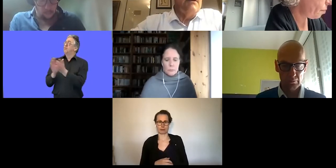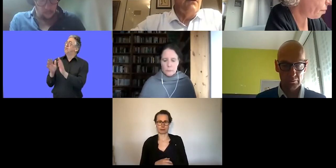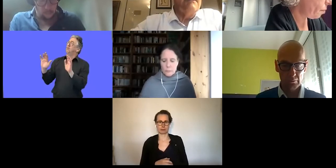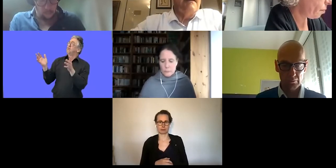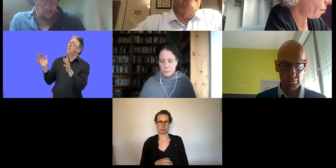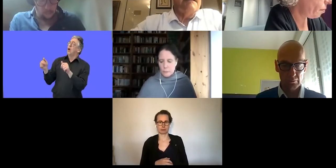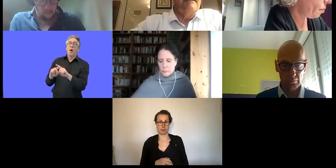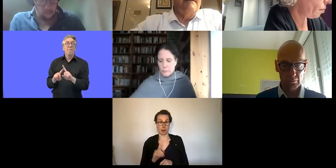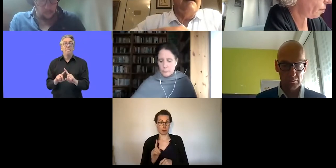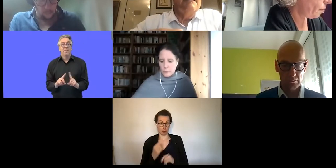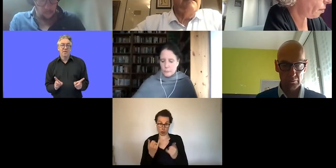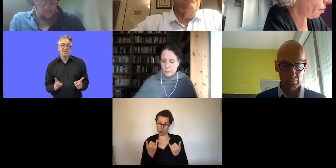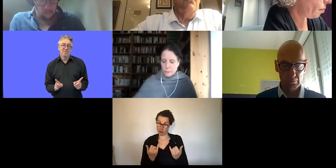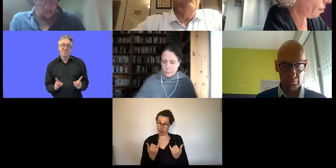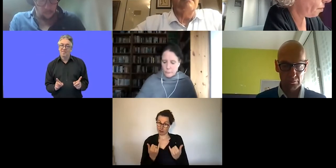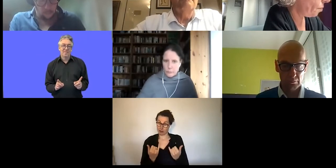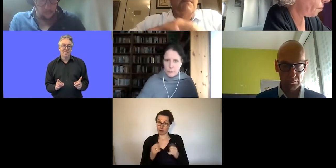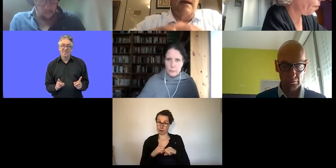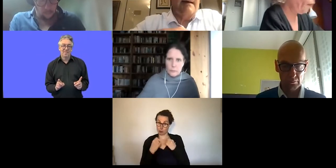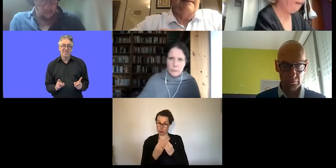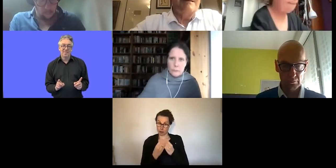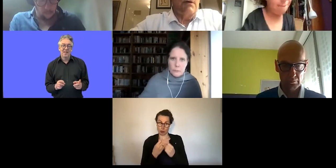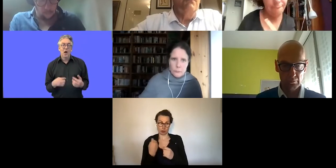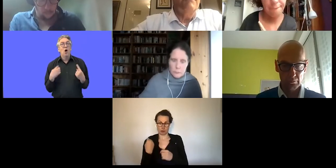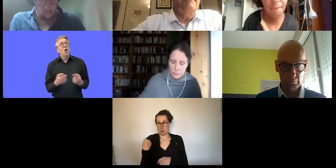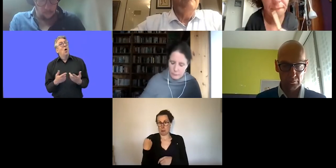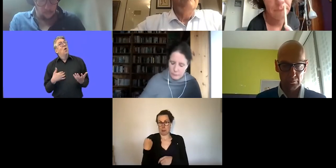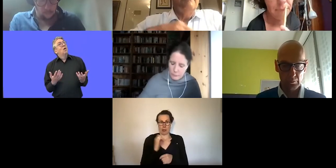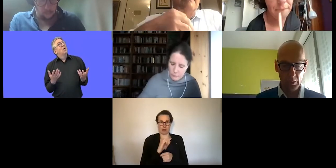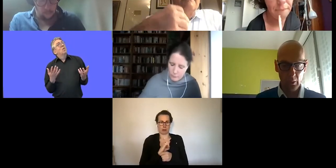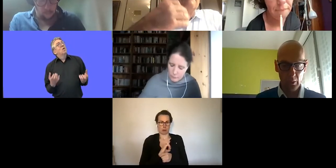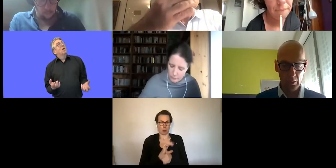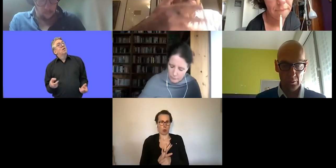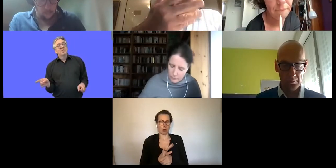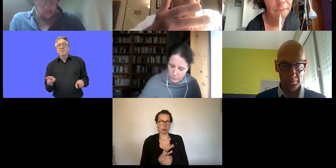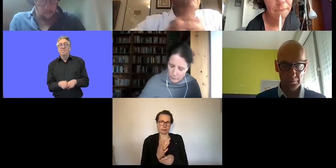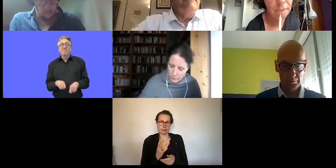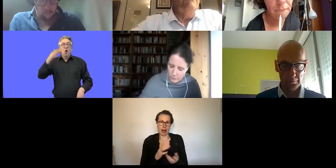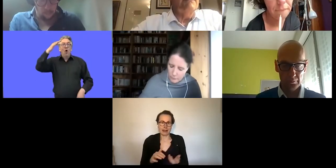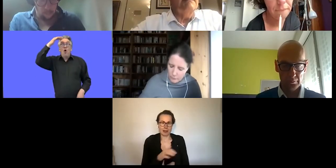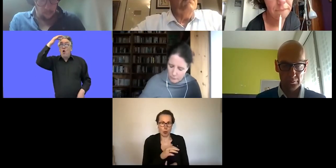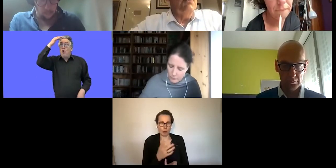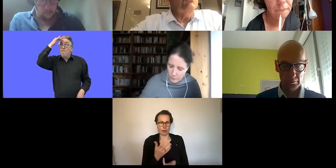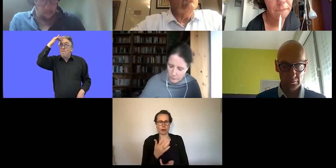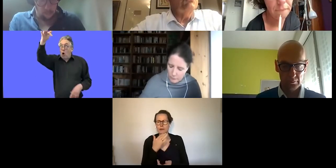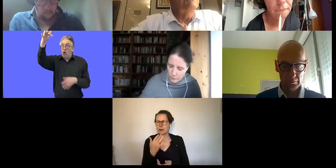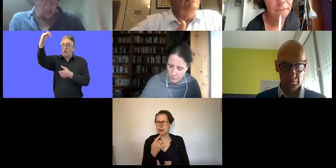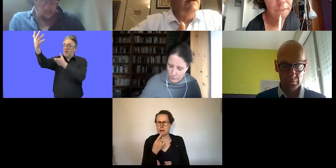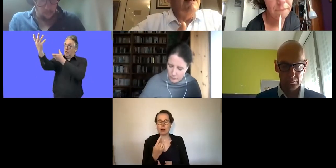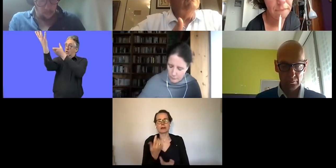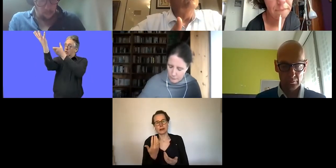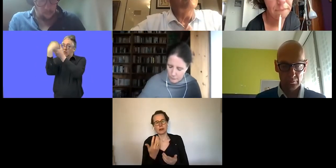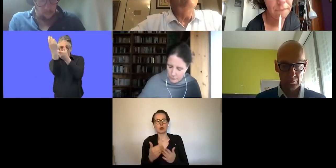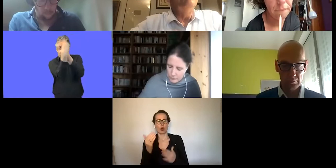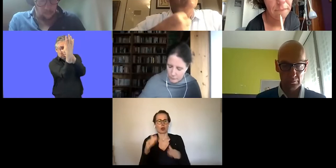Situation, in der wir sind, nach dieser Corona-Katastrophe sprechen ja viele von einem Neustart und man